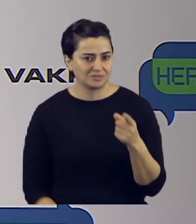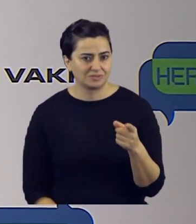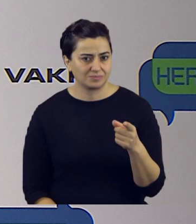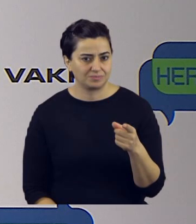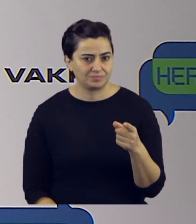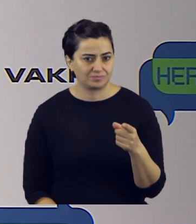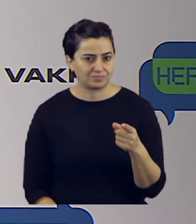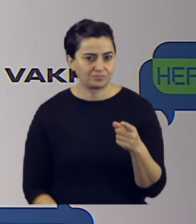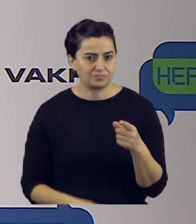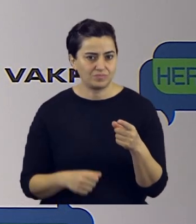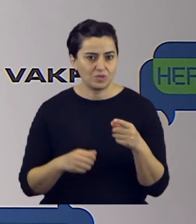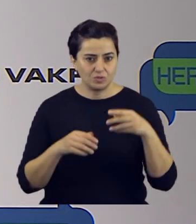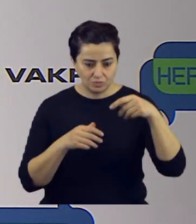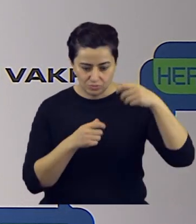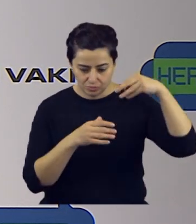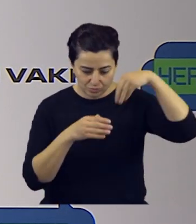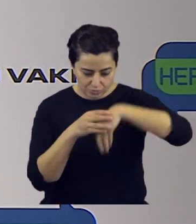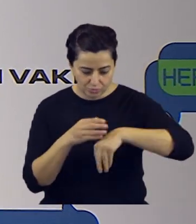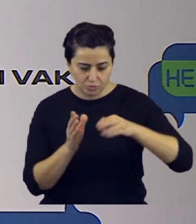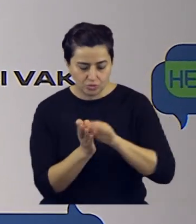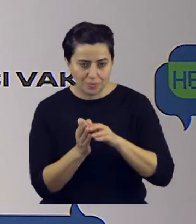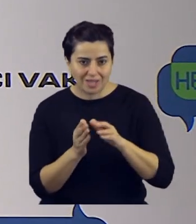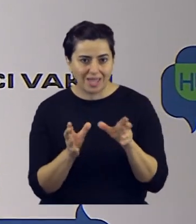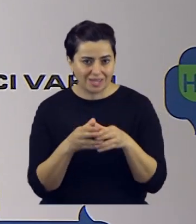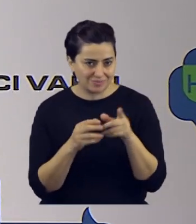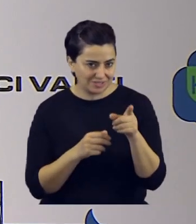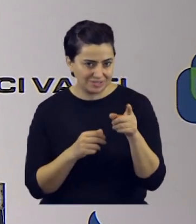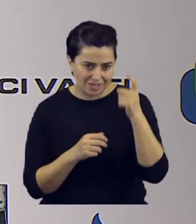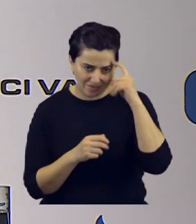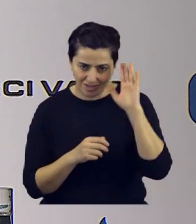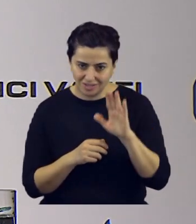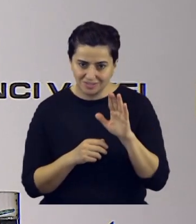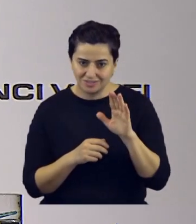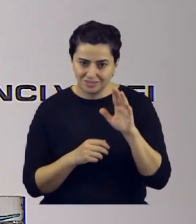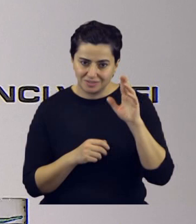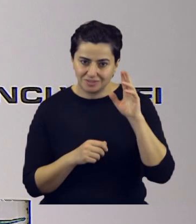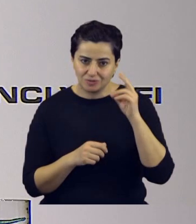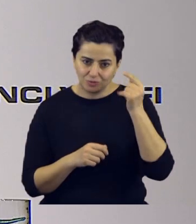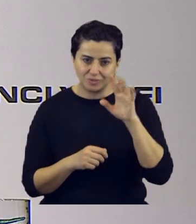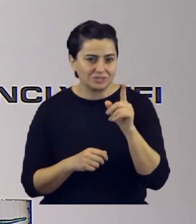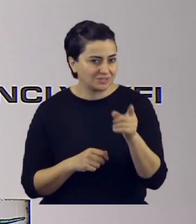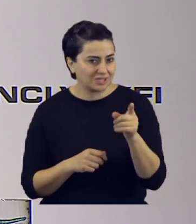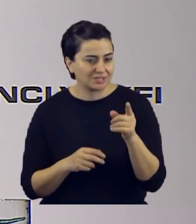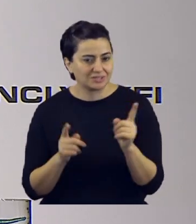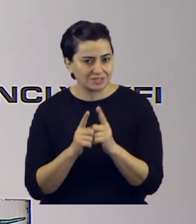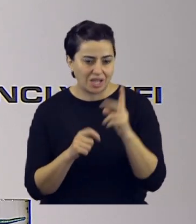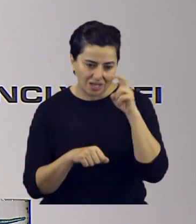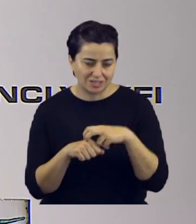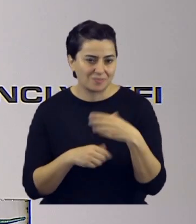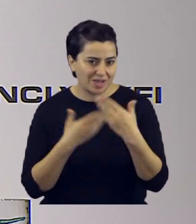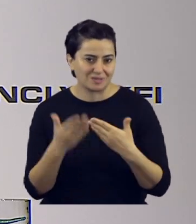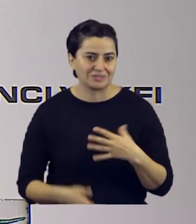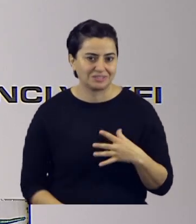Kuyu Köpek ekibinden de tanıyoruz. Sanırım herkesin hafızasında tazeliğini koruyordur. Ama senin de kısaca bir